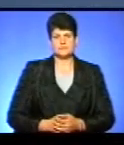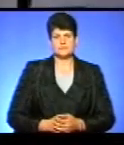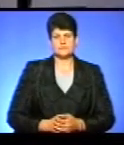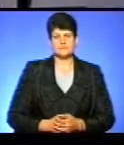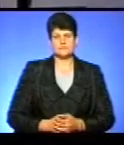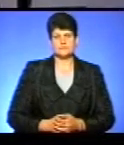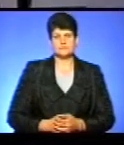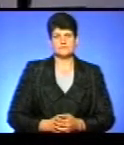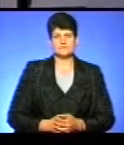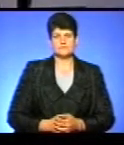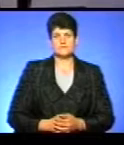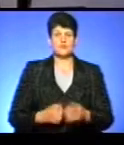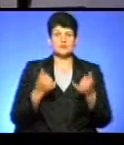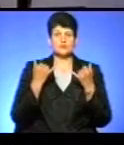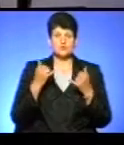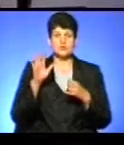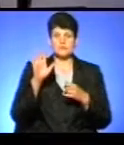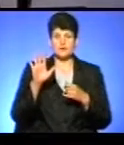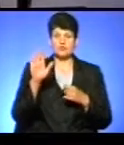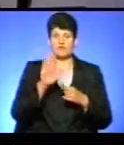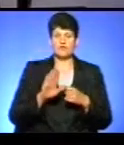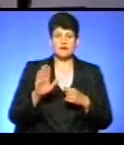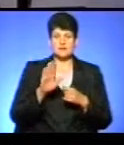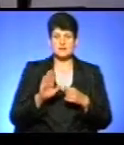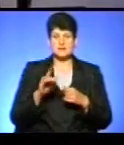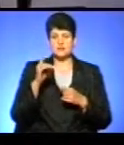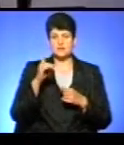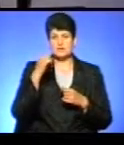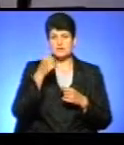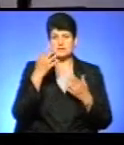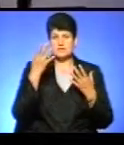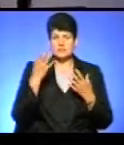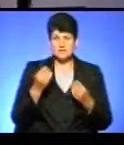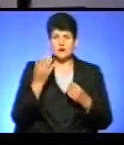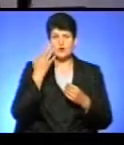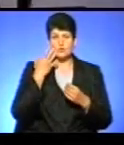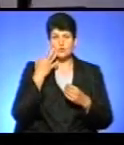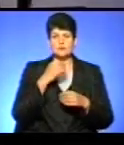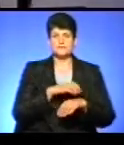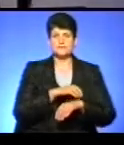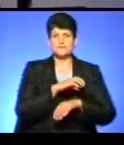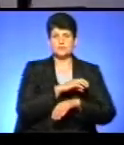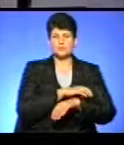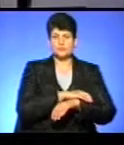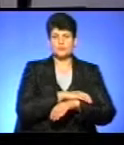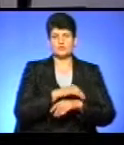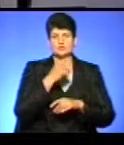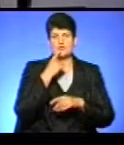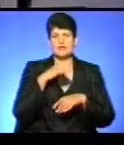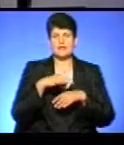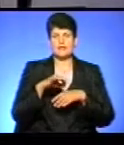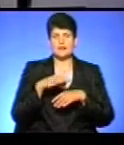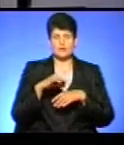Музика Сьогодні 5 вересня. Сота річниця із дня, коли радянський уряд ухвалив декрет про червоний терор.